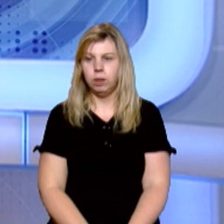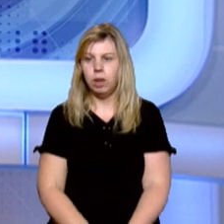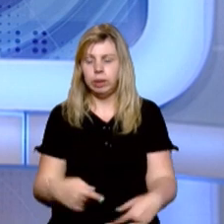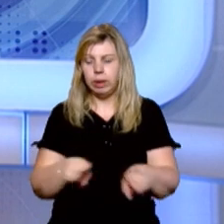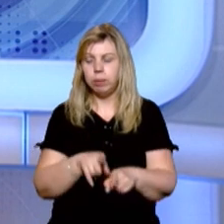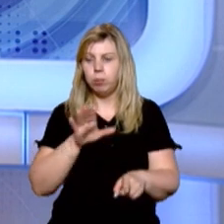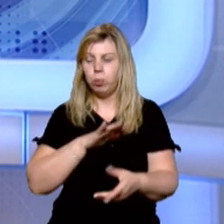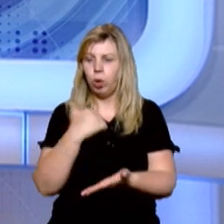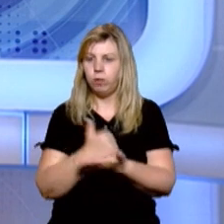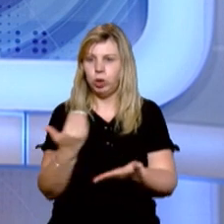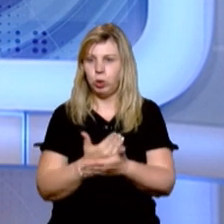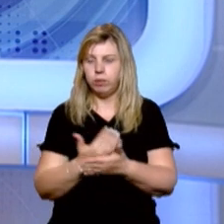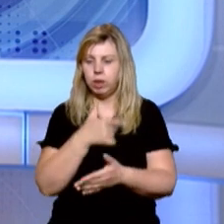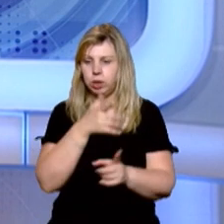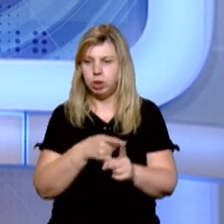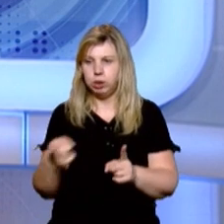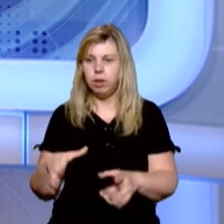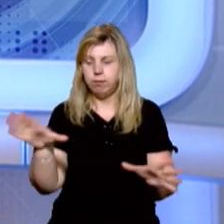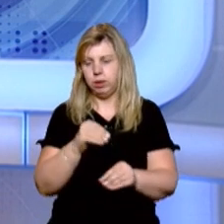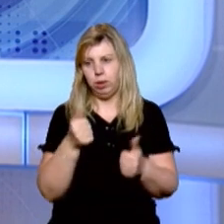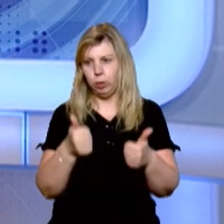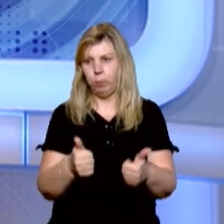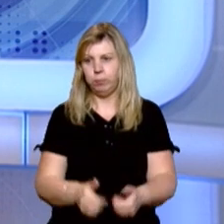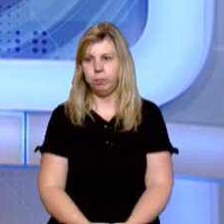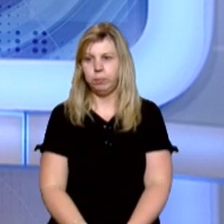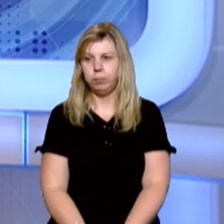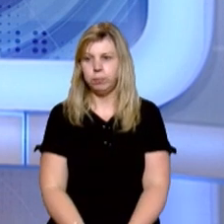Такими були головні новини на цей час. На все добре.